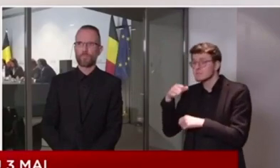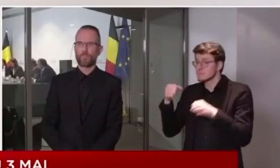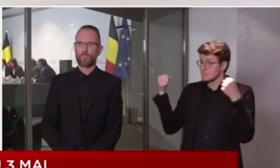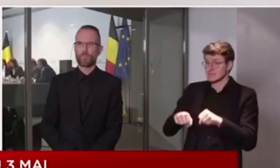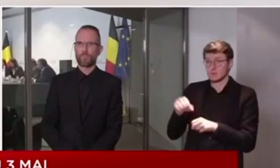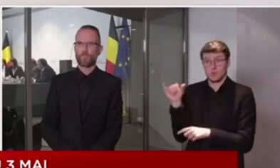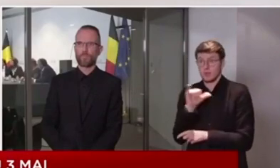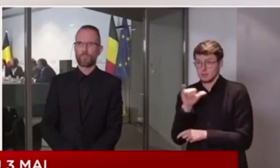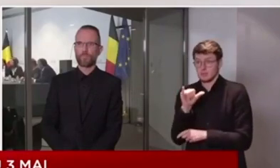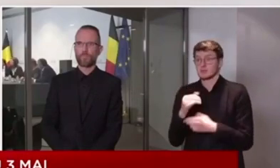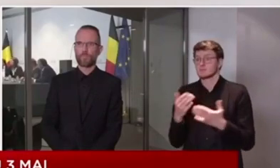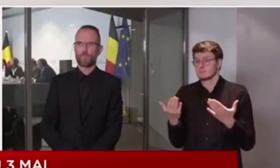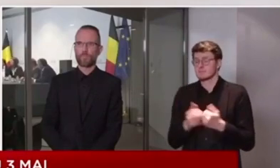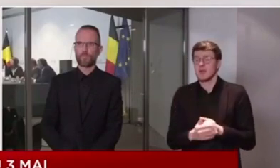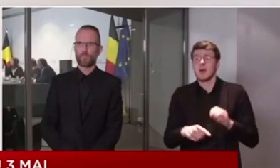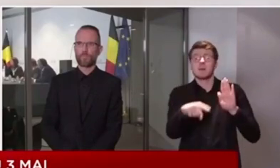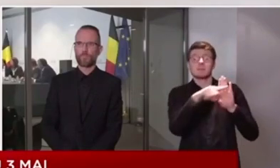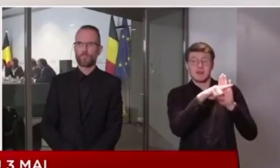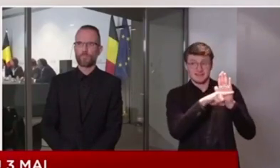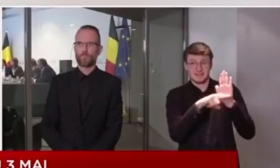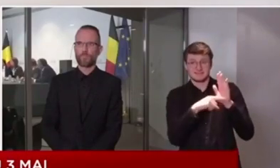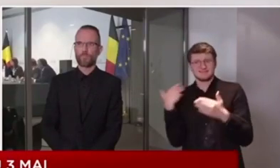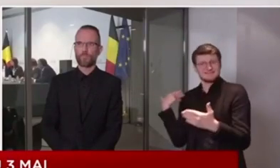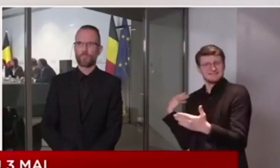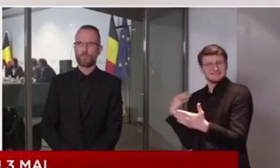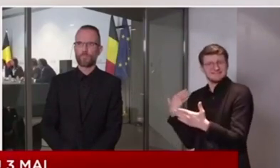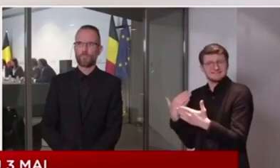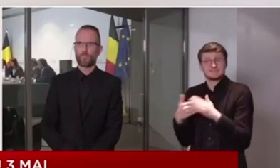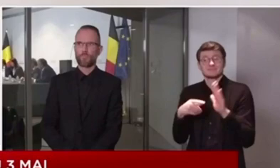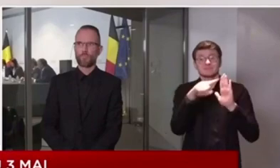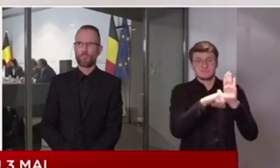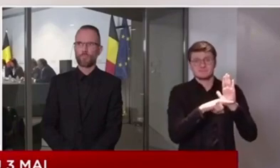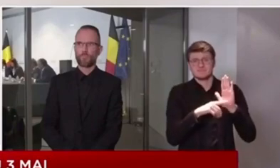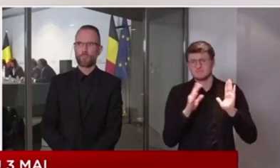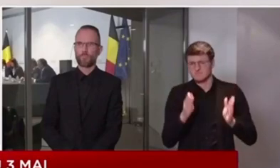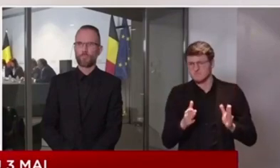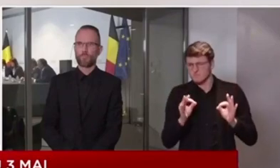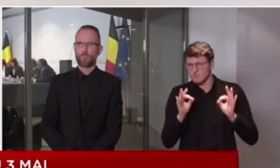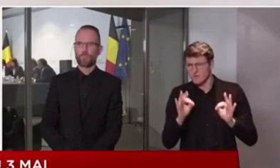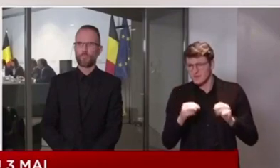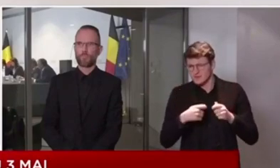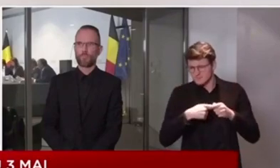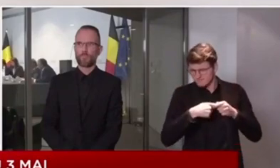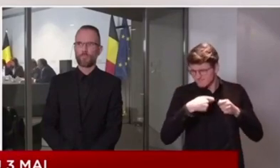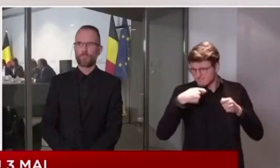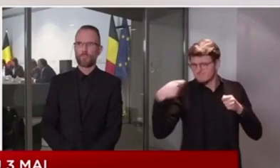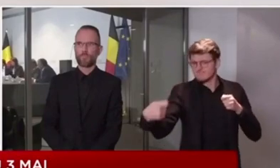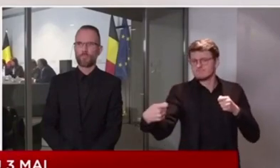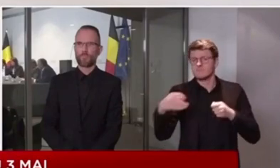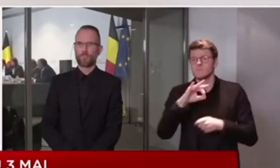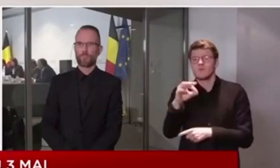les mesures de confinement, qui sont valables aujourd'hui, seront prolongées, et ce, jusqu'au 3 mai.